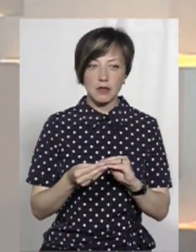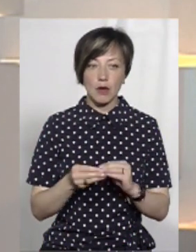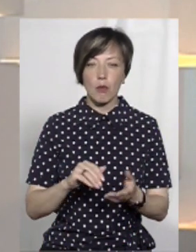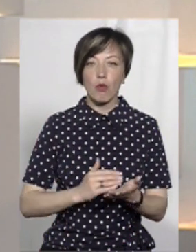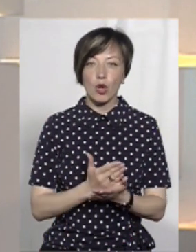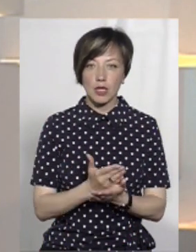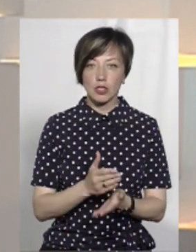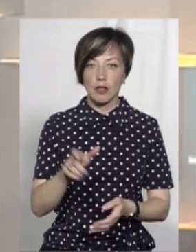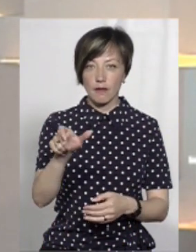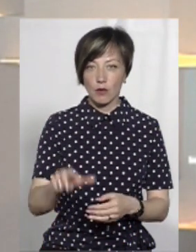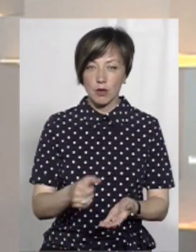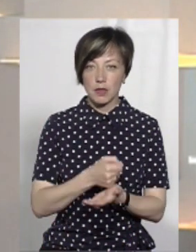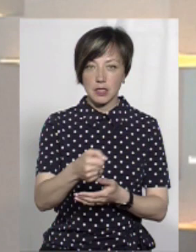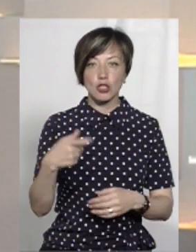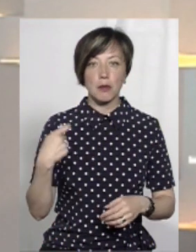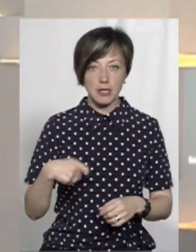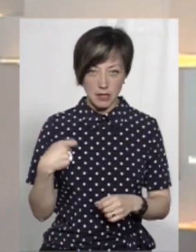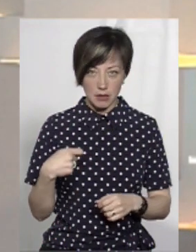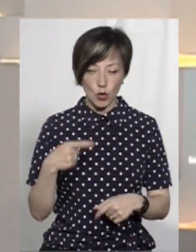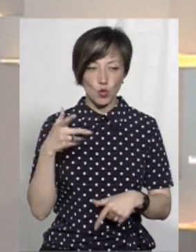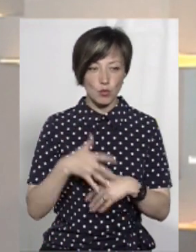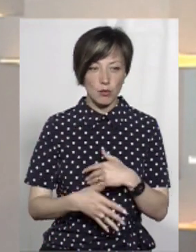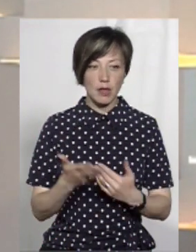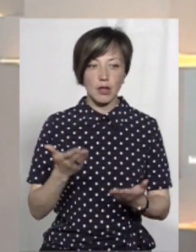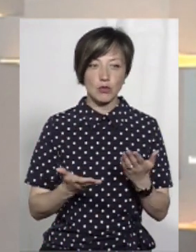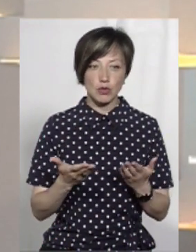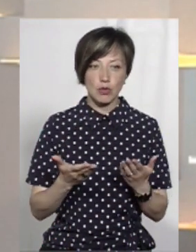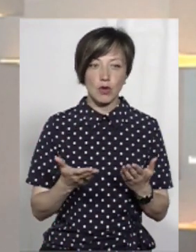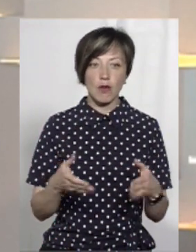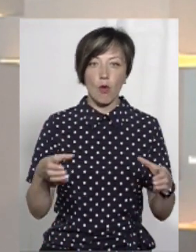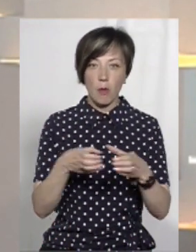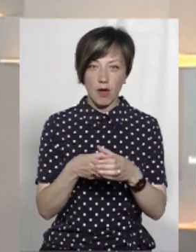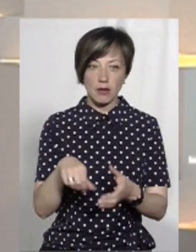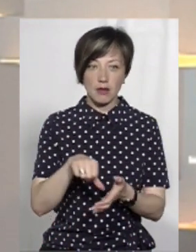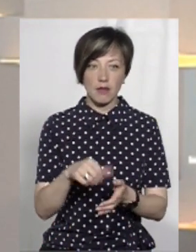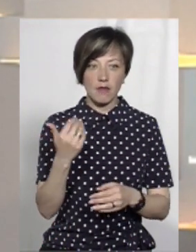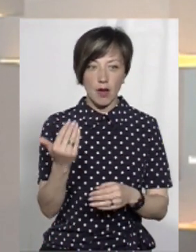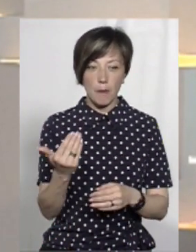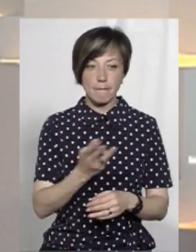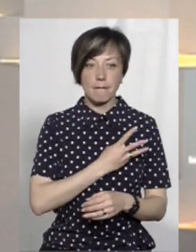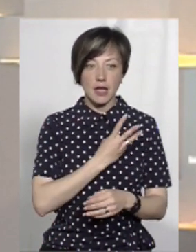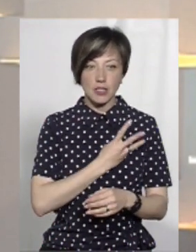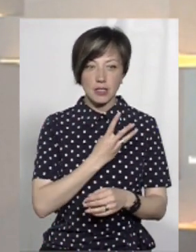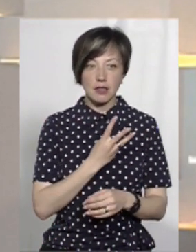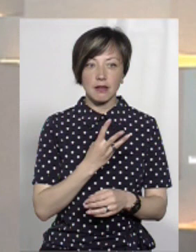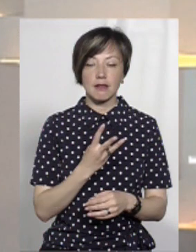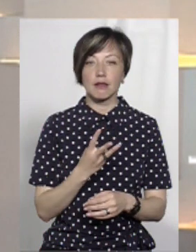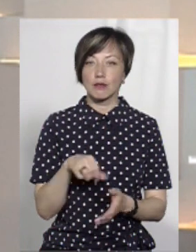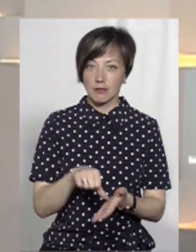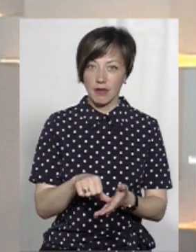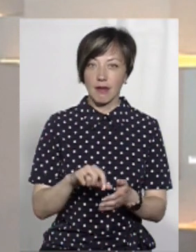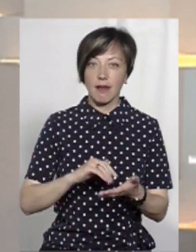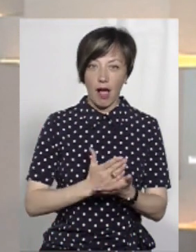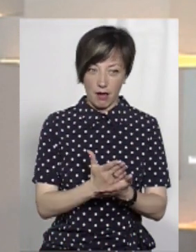політична фігура, яку призначає президент. Зрозуміло, якщо ви граєте в якійсь команді, то вам бажано би грати якісно,